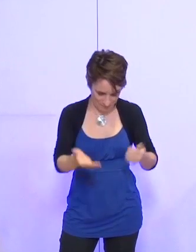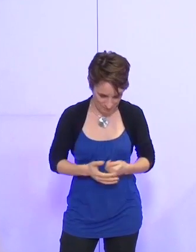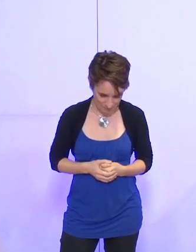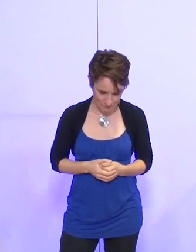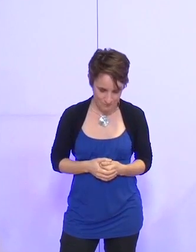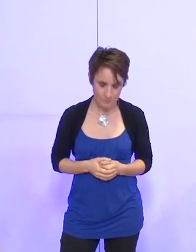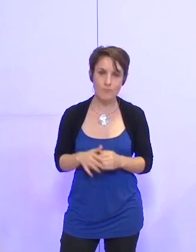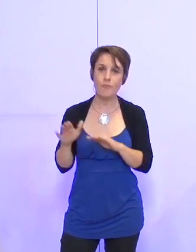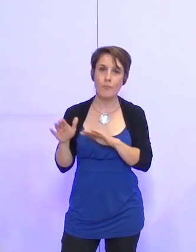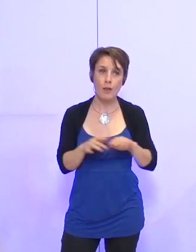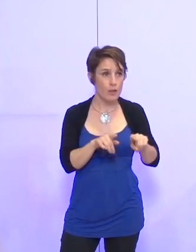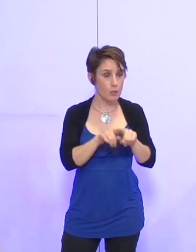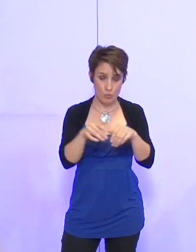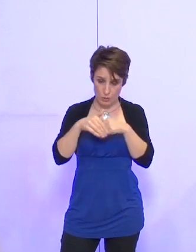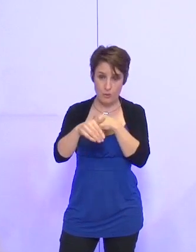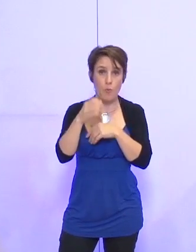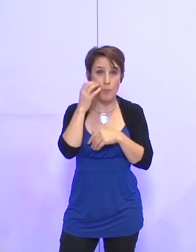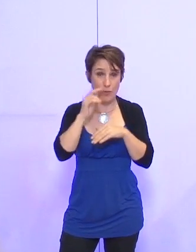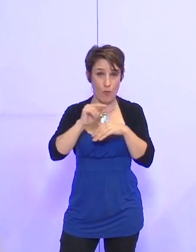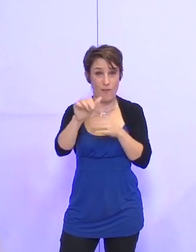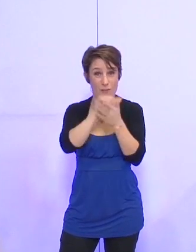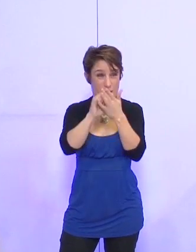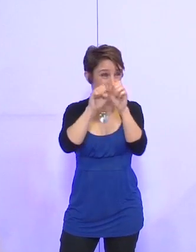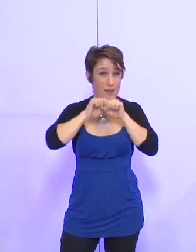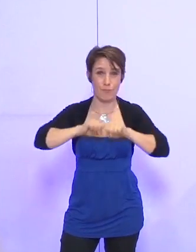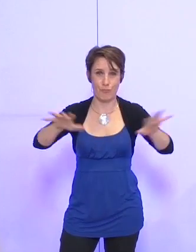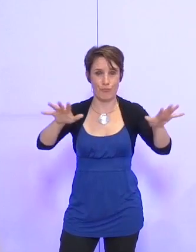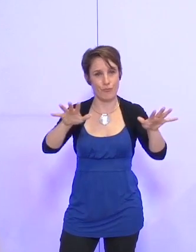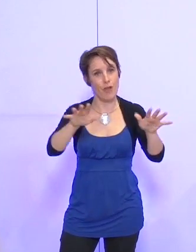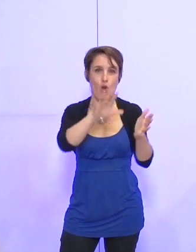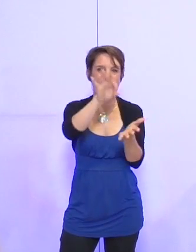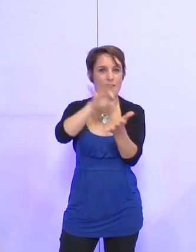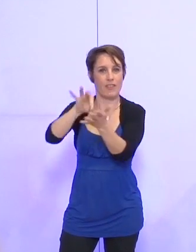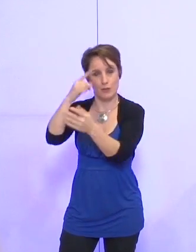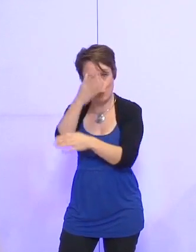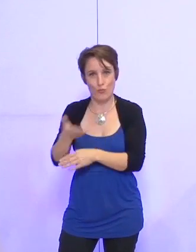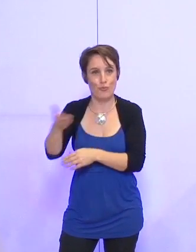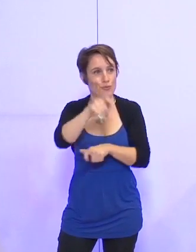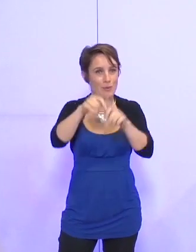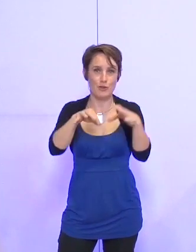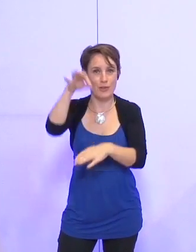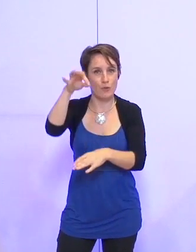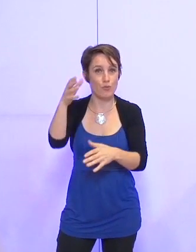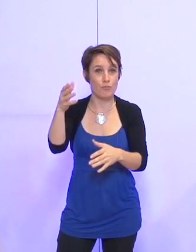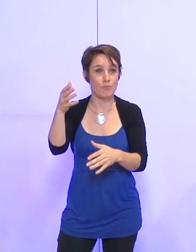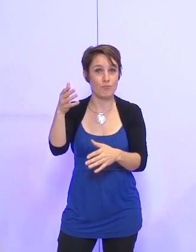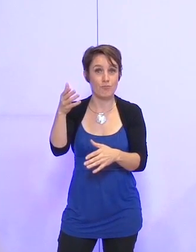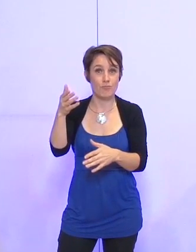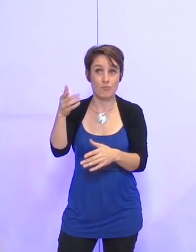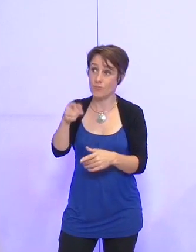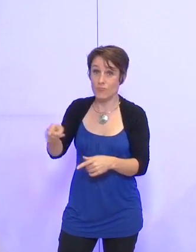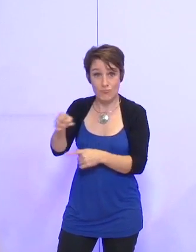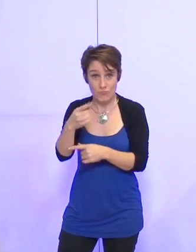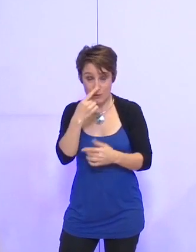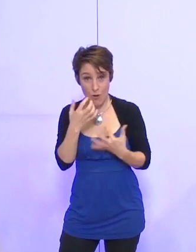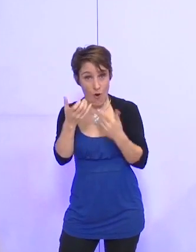et accessoirement, vous recevrez bientôt sur vos boîtes mail des invitations pour les élus pour signaler, si vous êtes intéressé pour une séance,